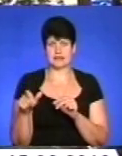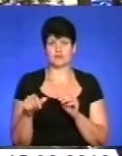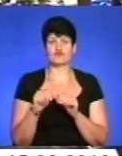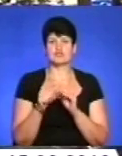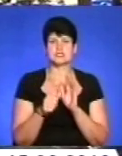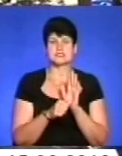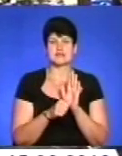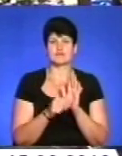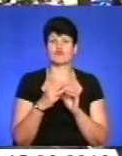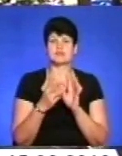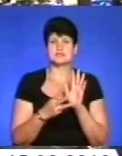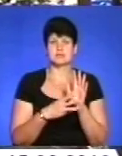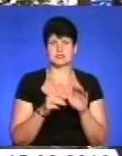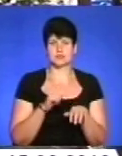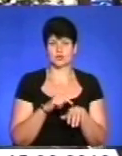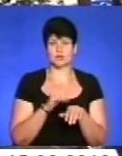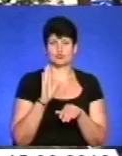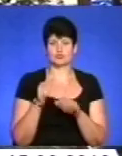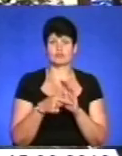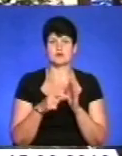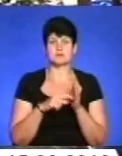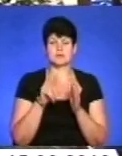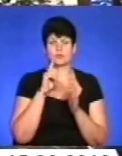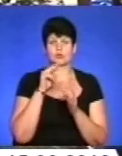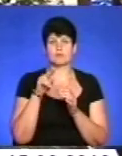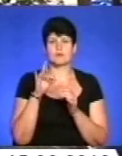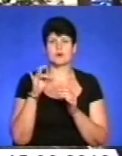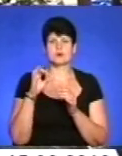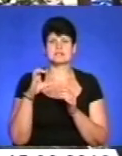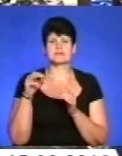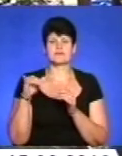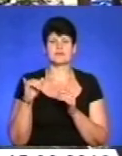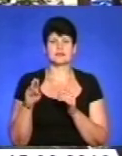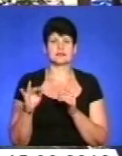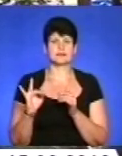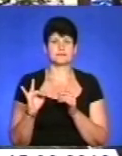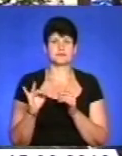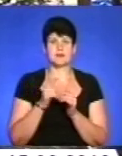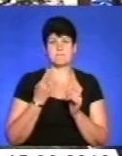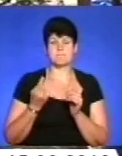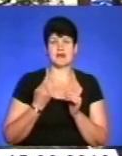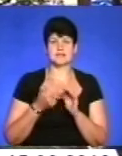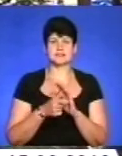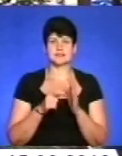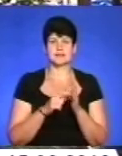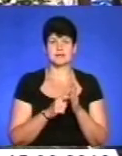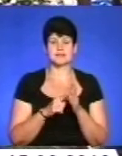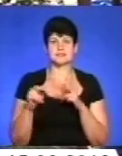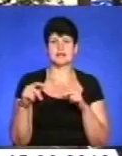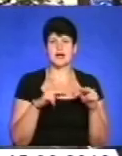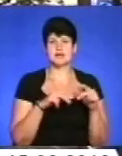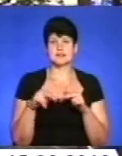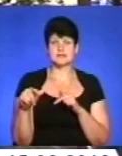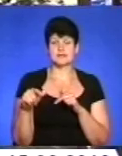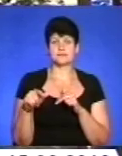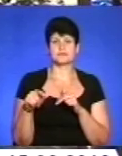18 годині буде в приміщенні молодої просвіти майстер-клас автостатичних українських танців. І також на